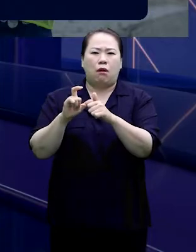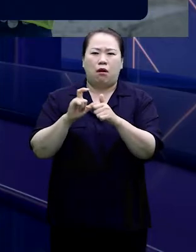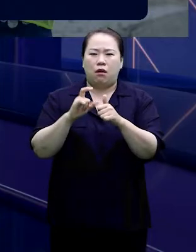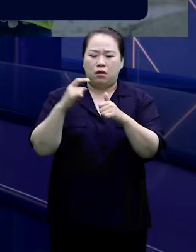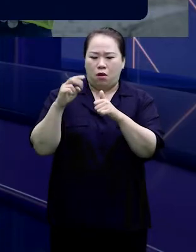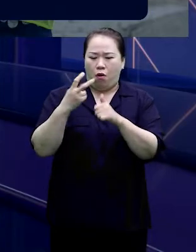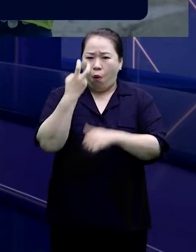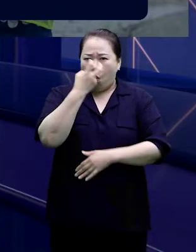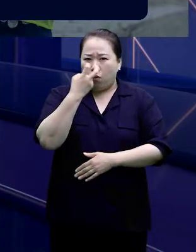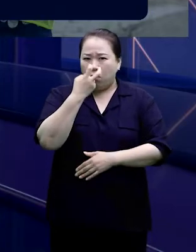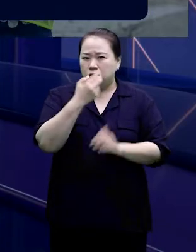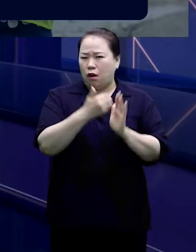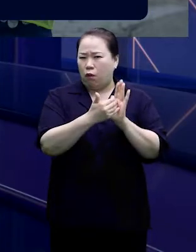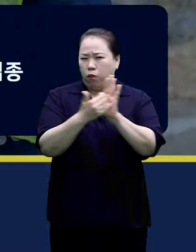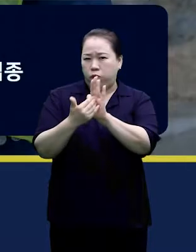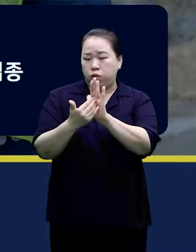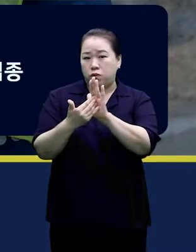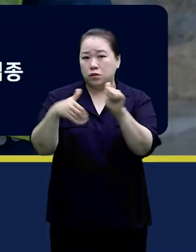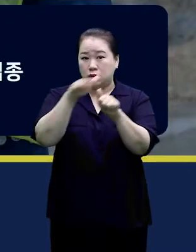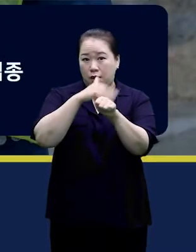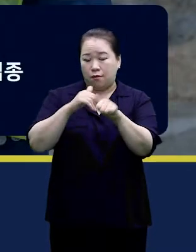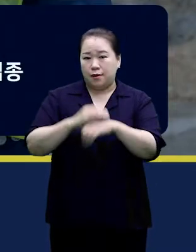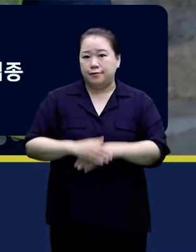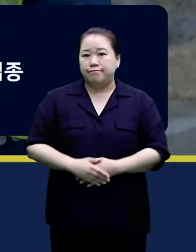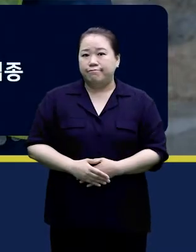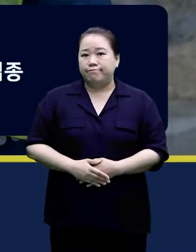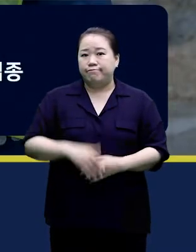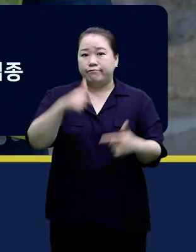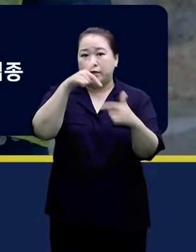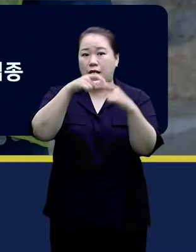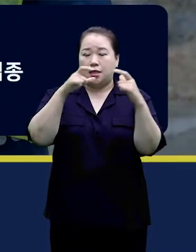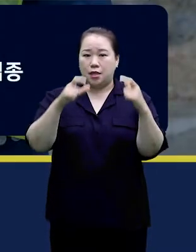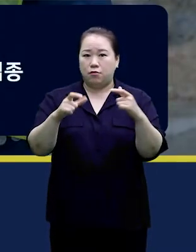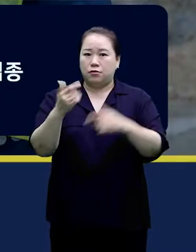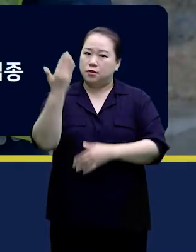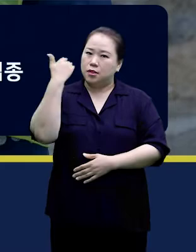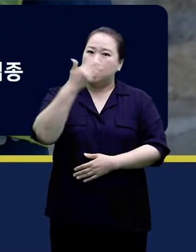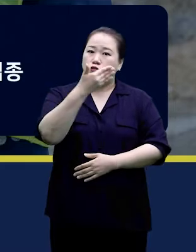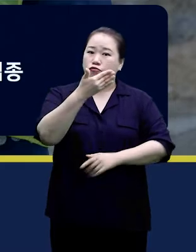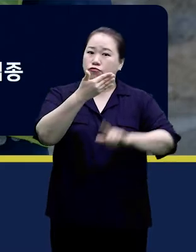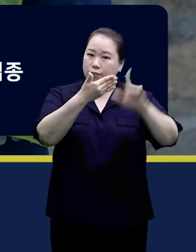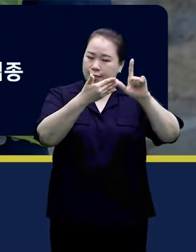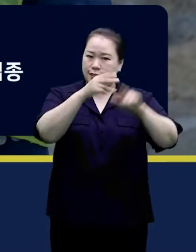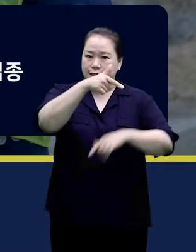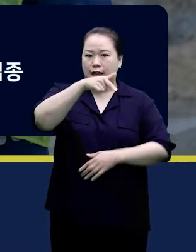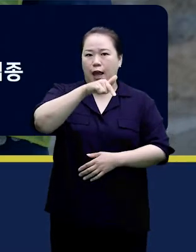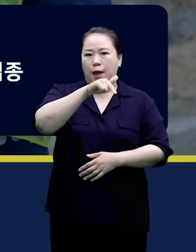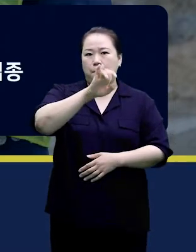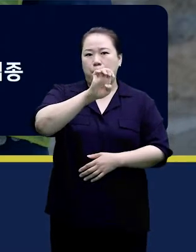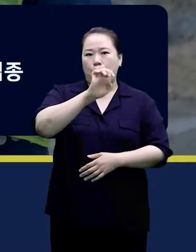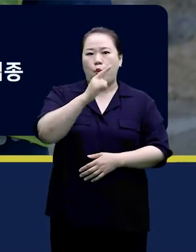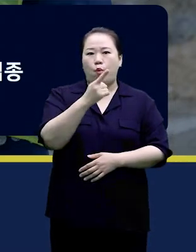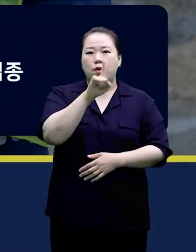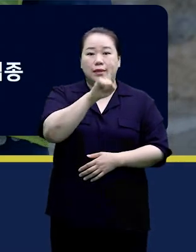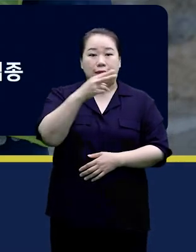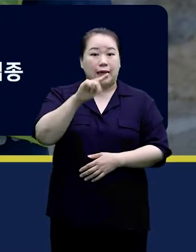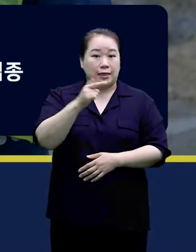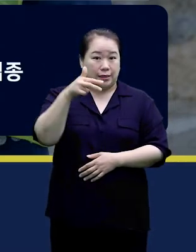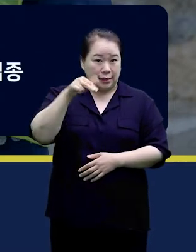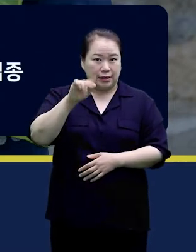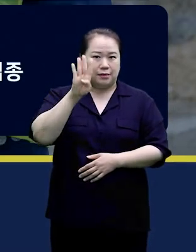꺼리는 경우가 많습니다. 이에 따라서 우리 강남구는 지난 9일 개포 1단지와 4단지